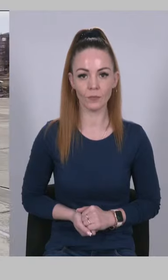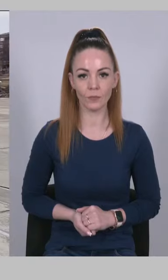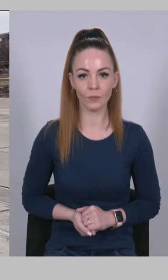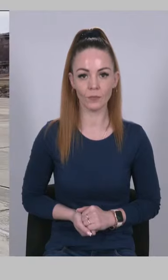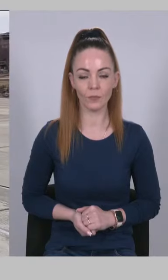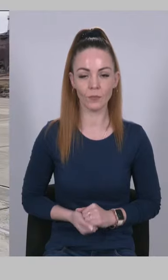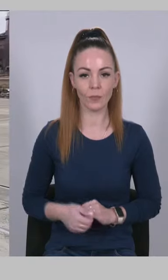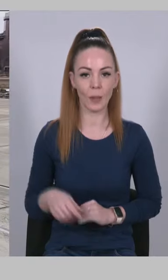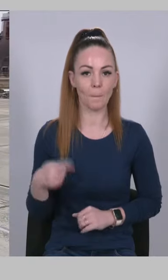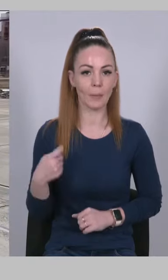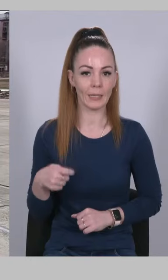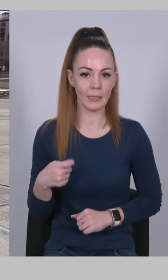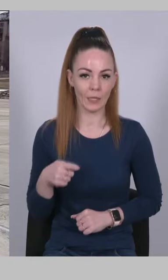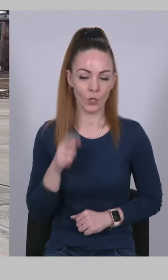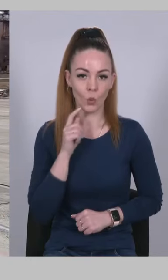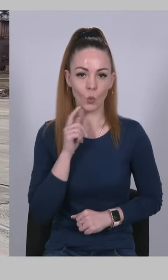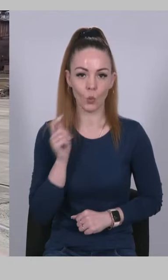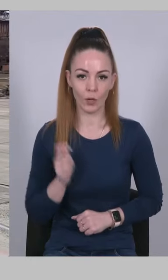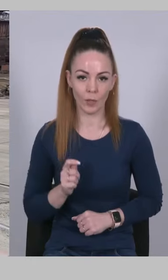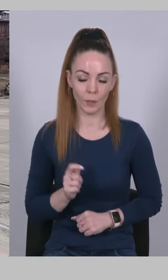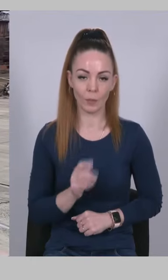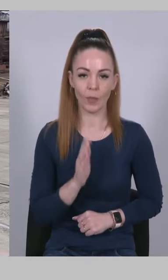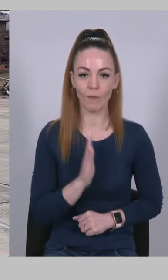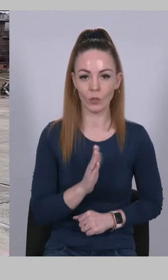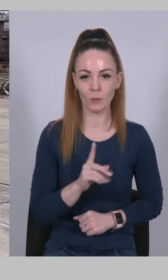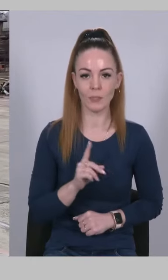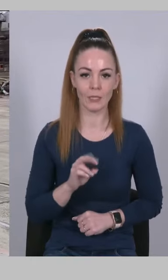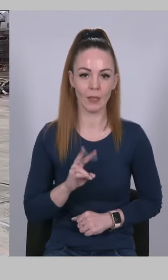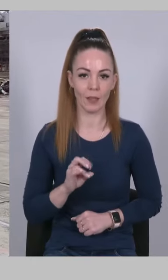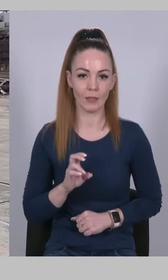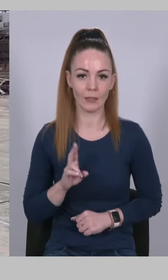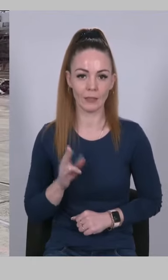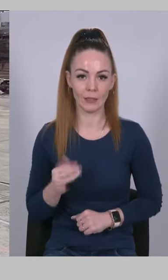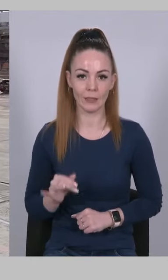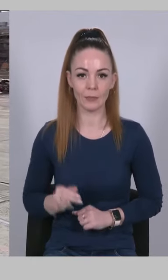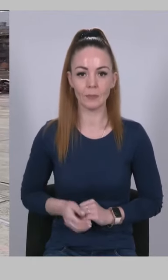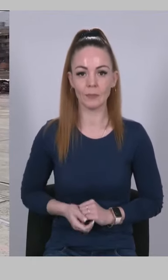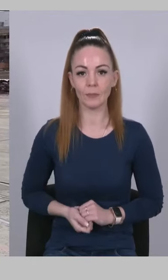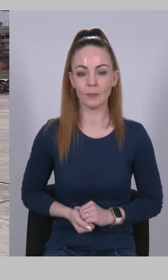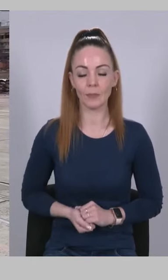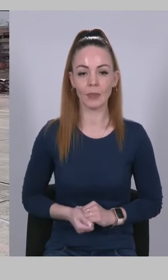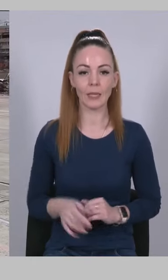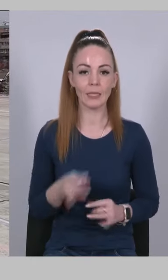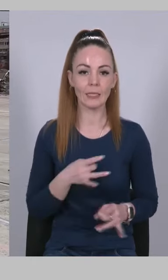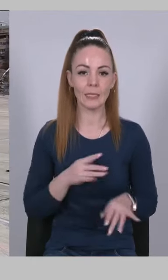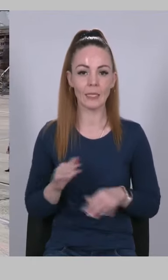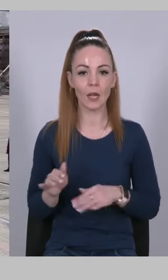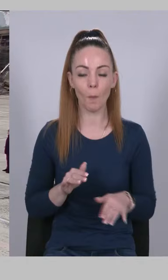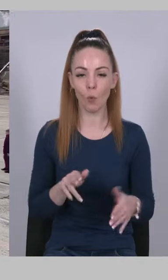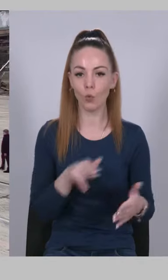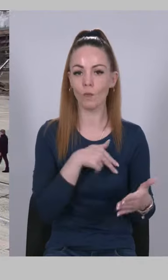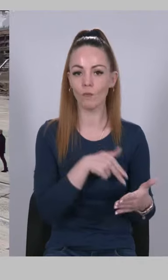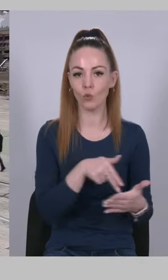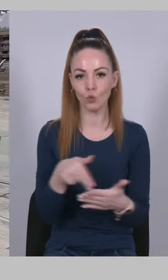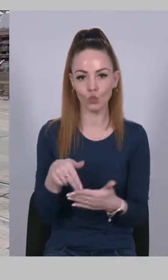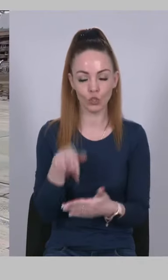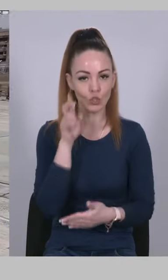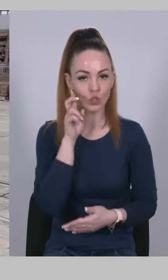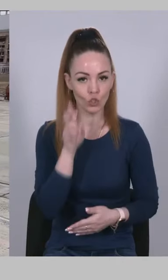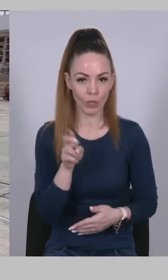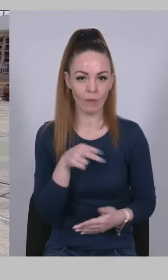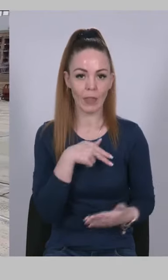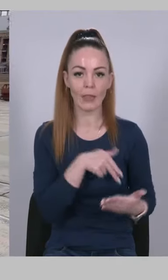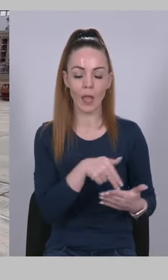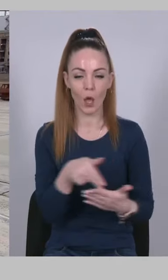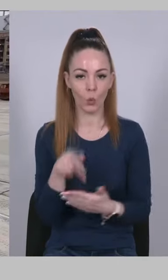Президент України Володимир Зеленський. Церемонію вручення державних нагород